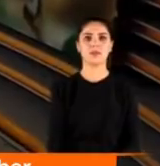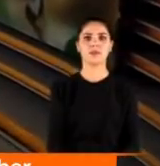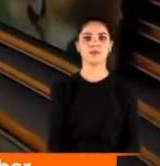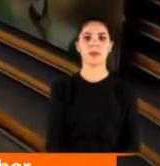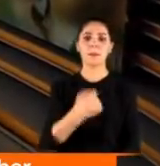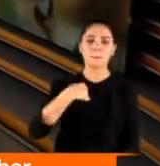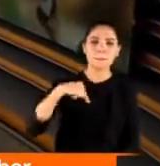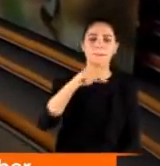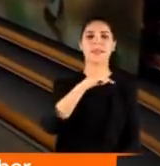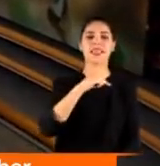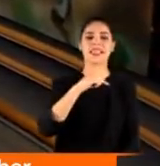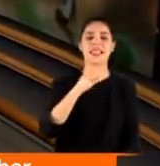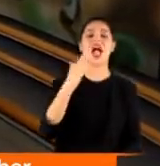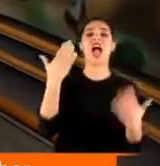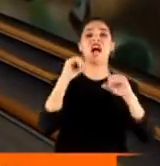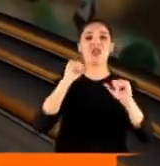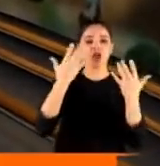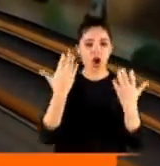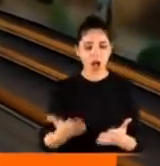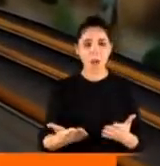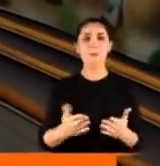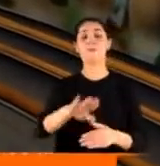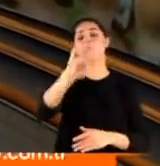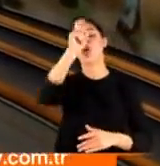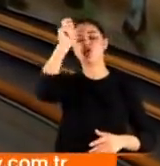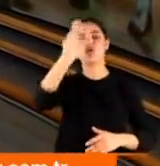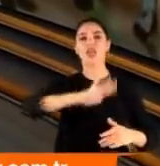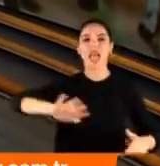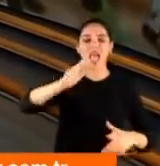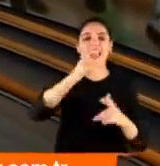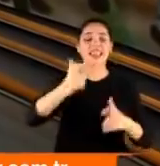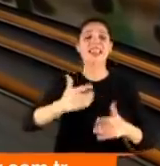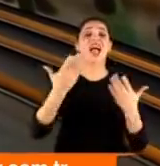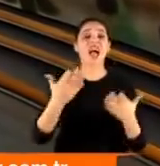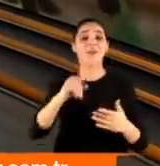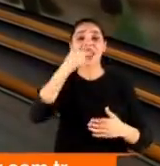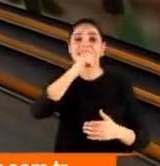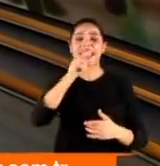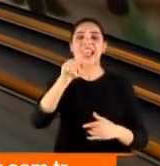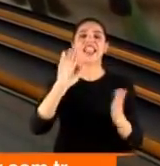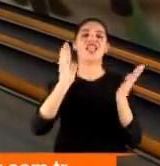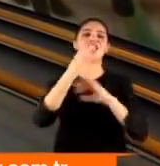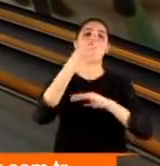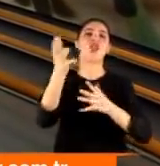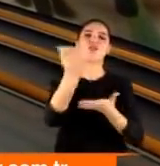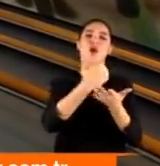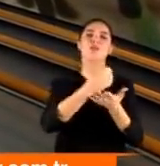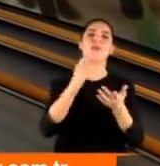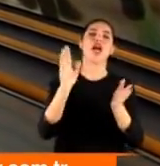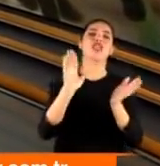Bizde hava soğuk ama İstanbul'da ve Türkiye'nin çoğunda bir de zeytin hasadı mevsimi de geldi.